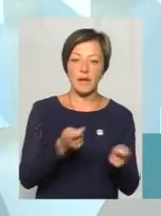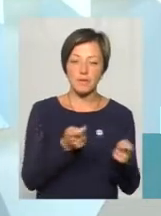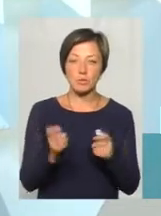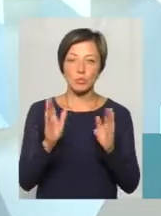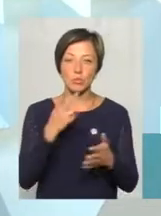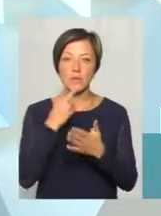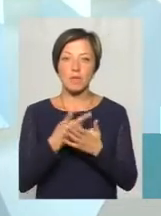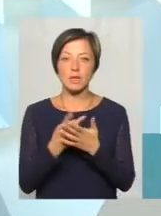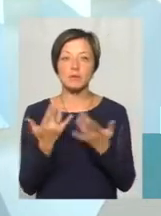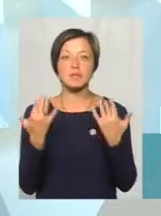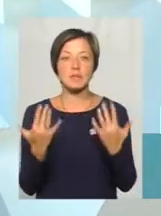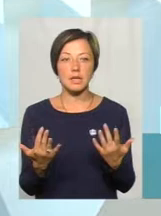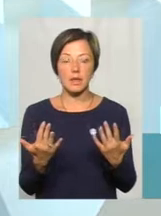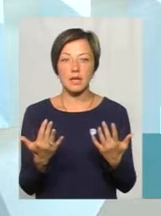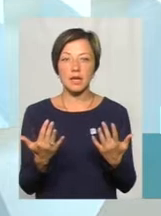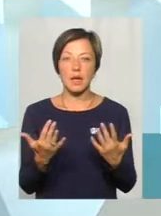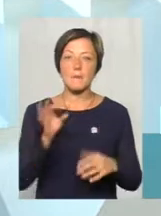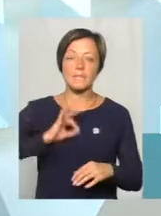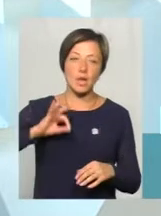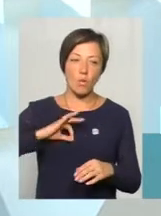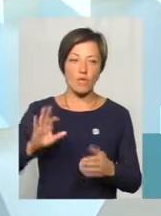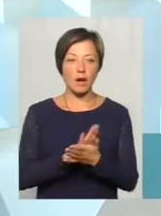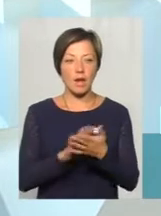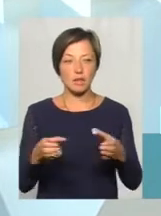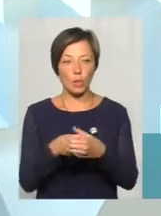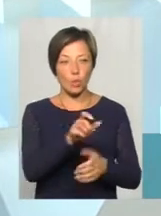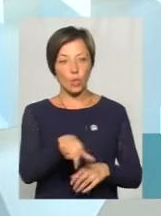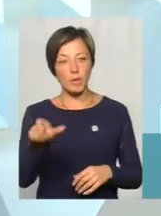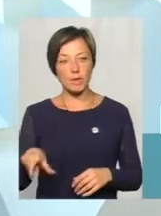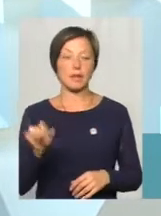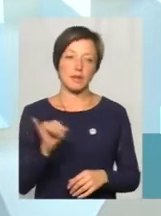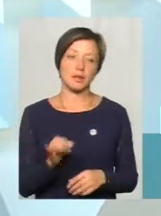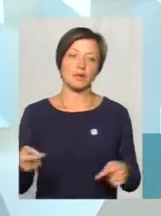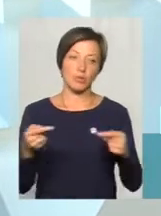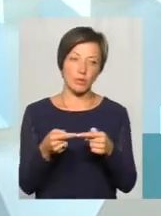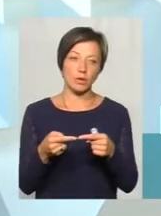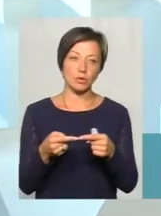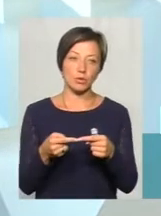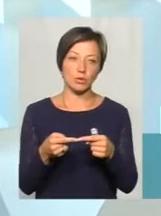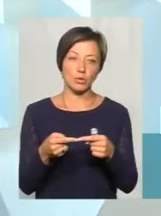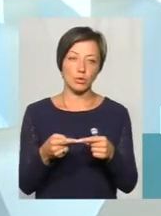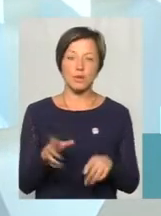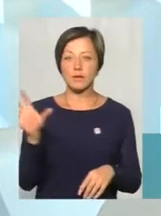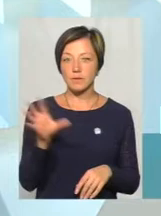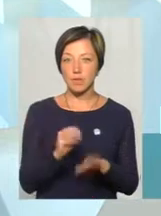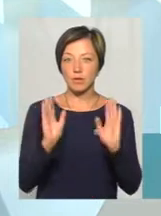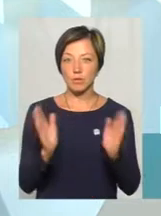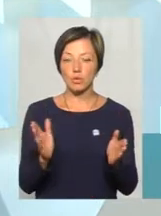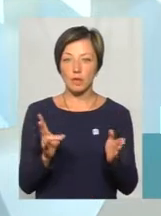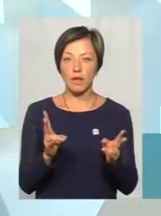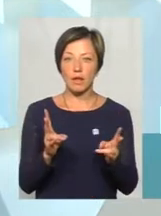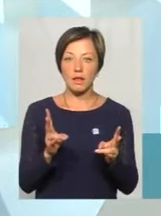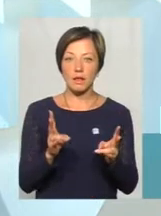будемо бачити, скільки перевезено пільгових категорій громадян. І відповідно, все буде не